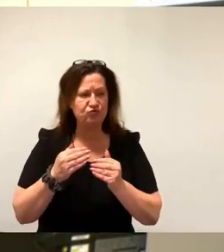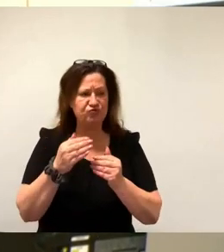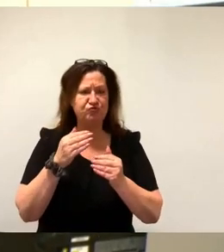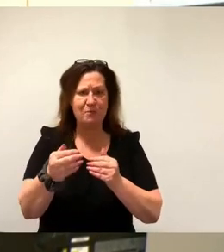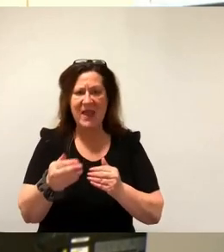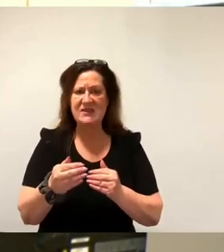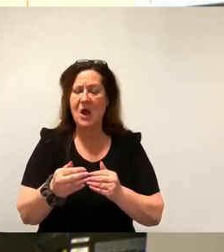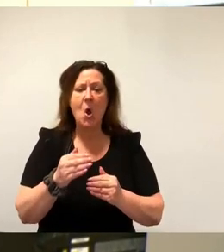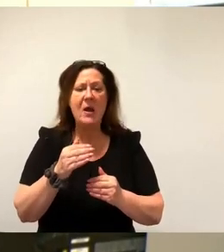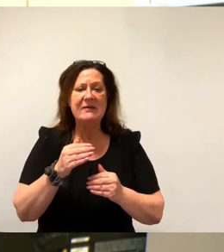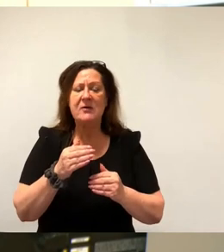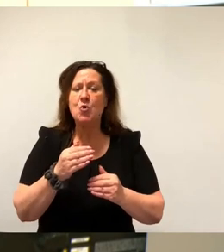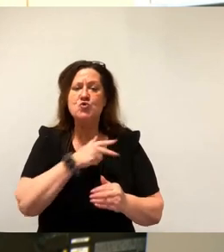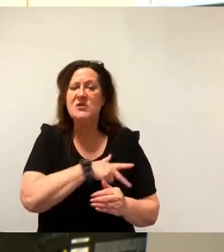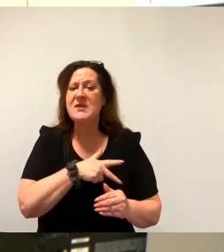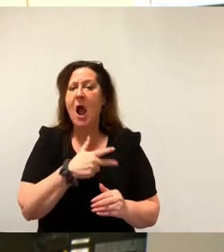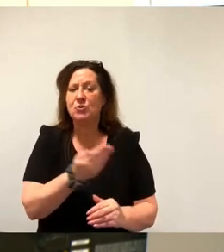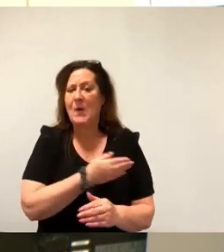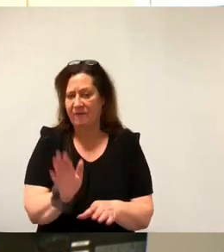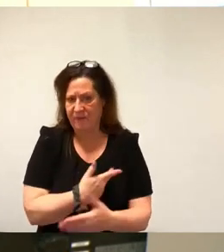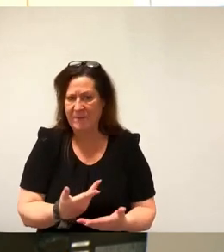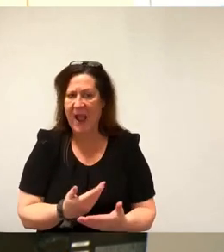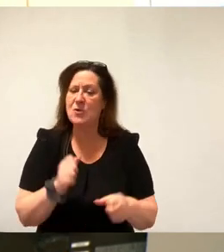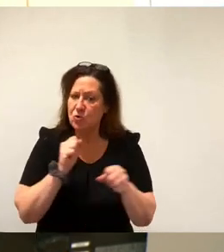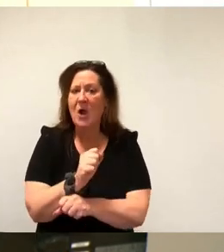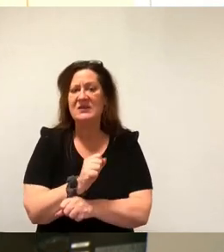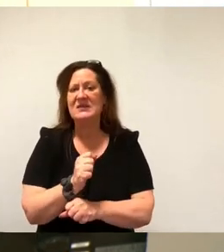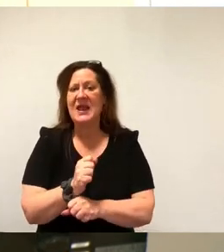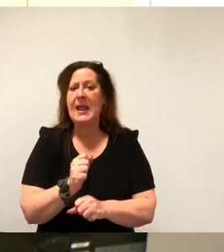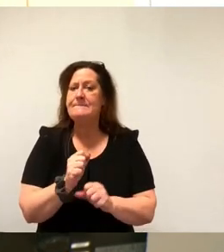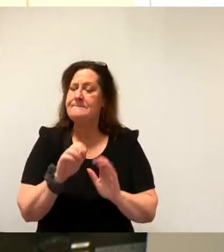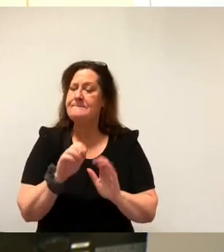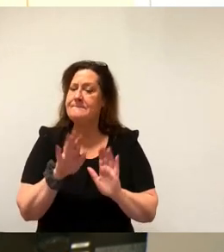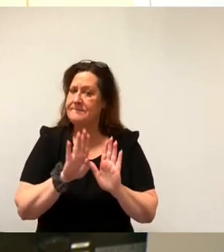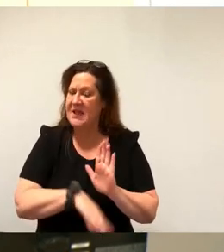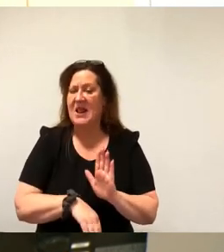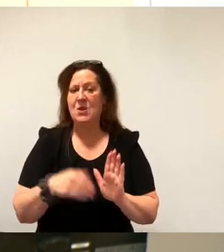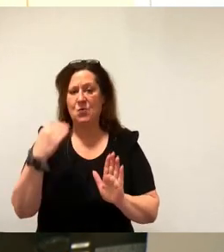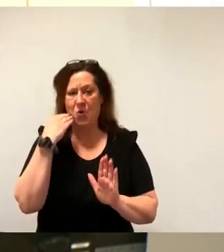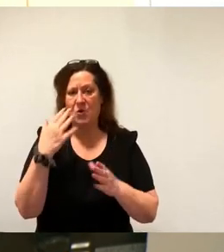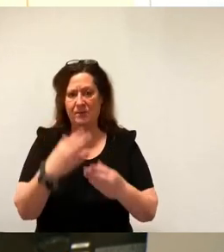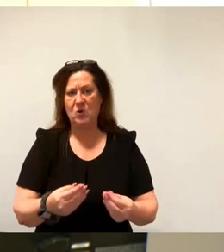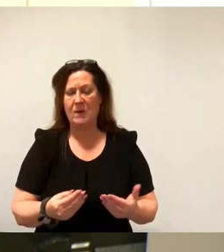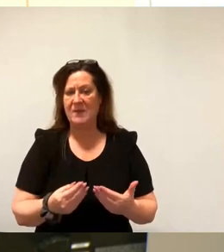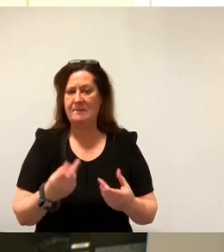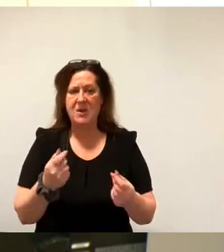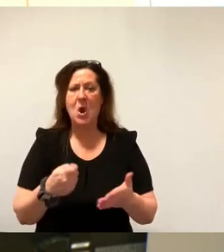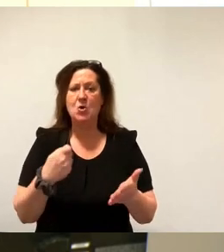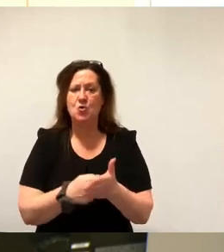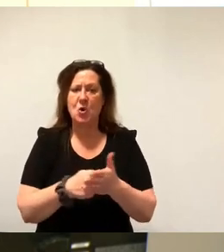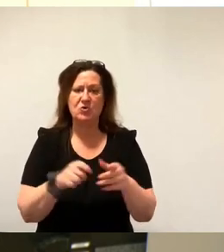Schwächeren mehr sind und trotzdem in den günstigen Wohnungen verbleiben, wäre oft ein direkter Mietkostenzuschuss für die Stadt eine günstigere Variante.